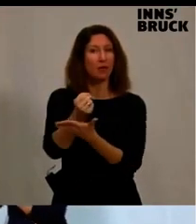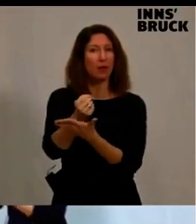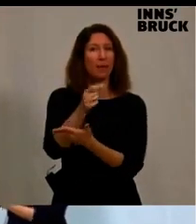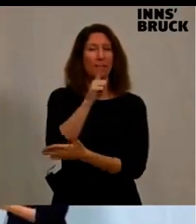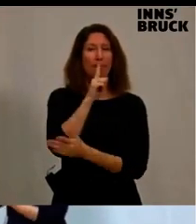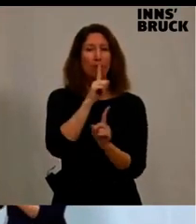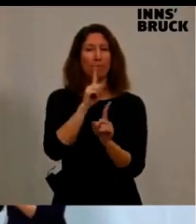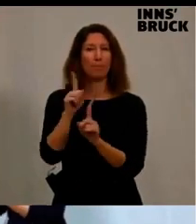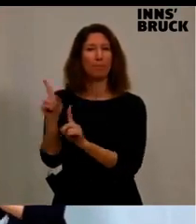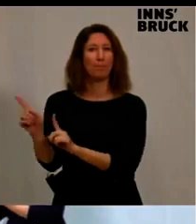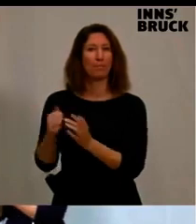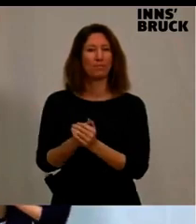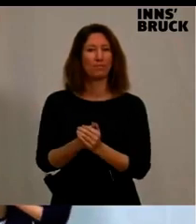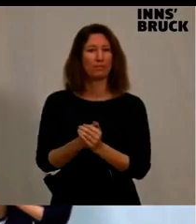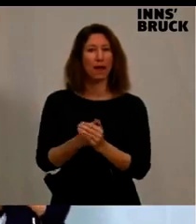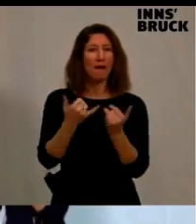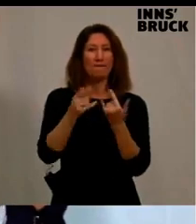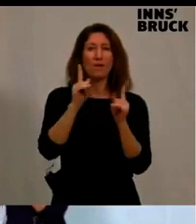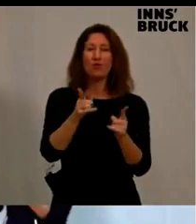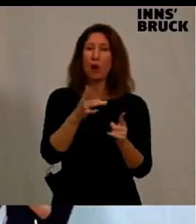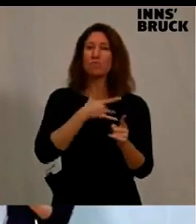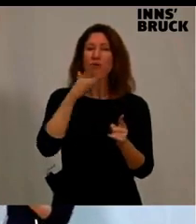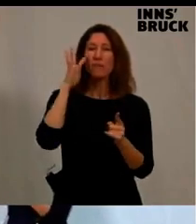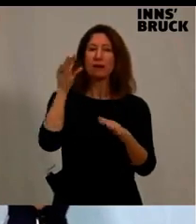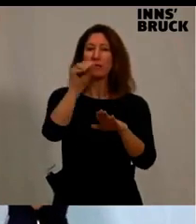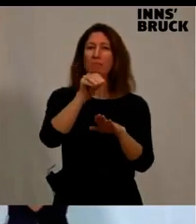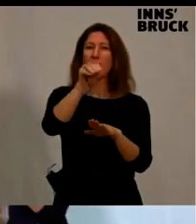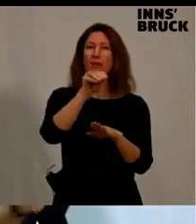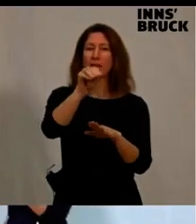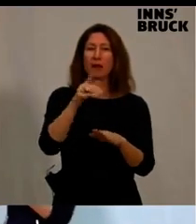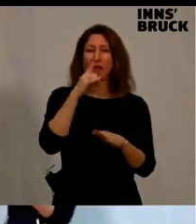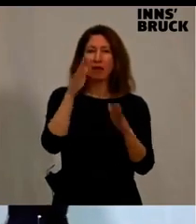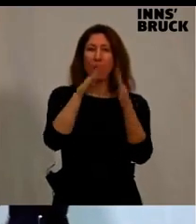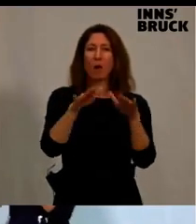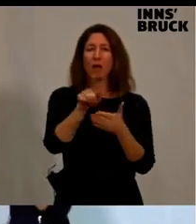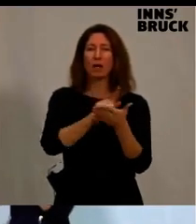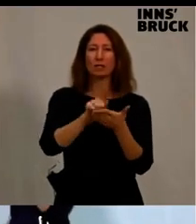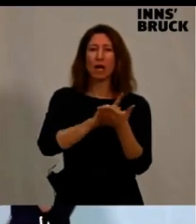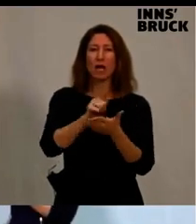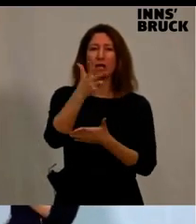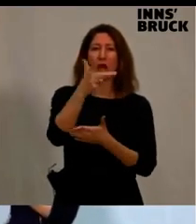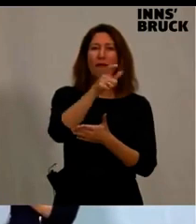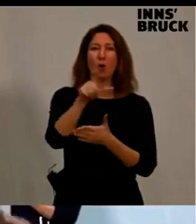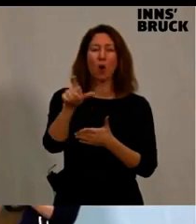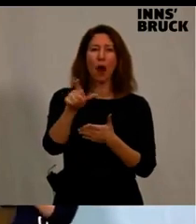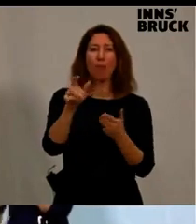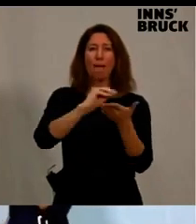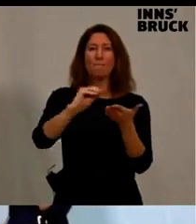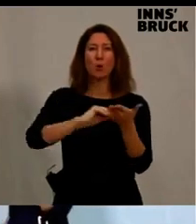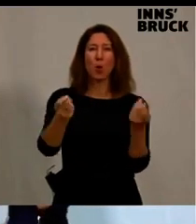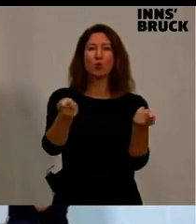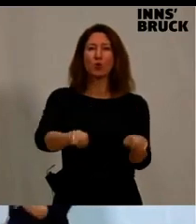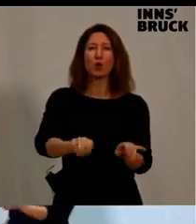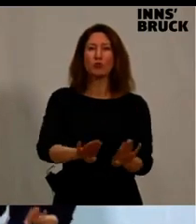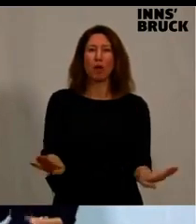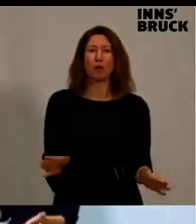ein Gehör gelangen beim Bürgermeister, wenn er in der Weihnachtszeit drei Wochen sein Büro zuschließt? Was hat er noch gesagt?